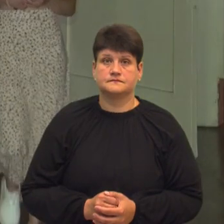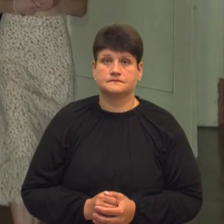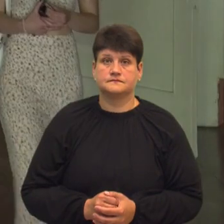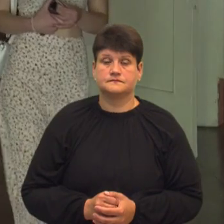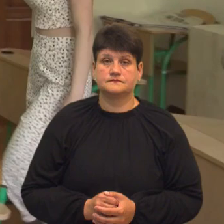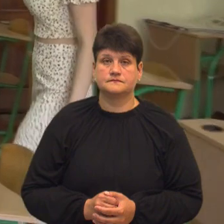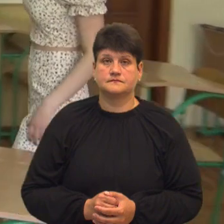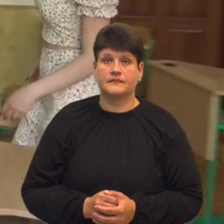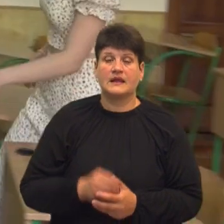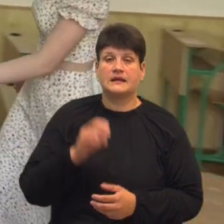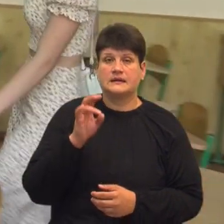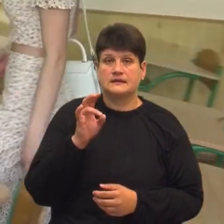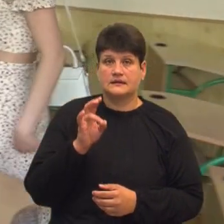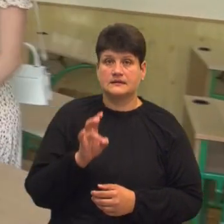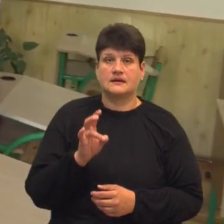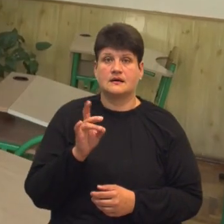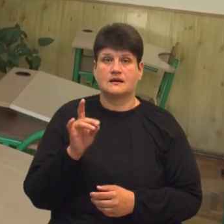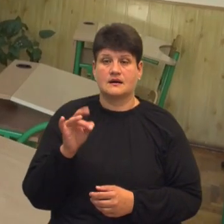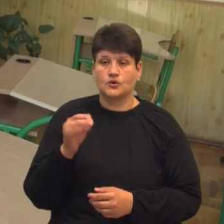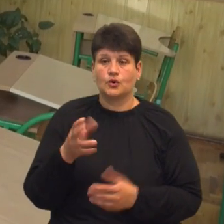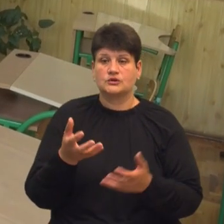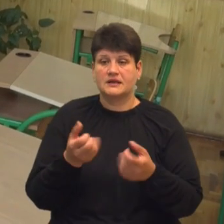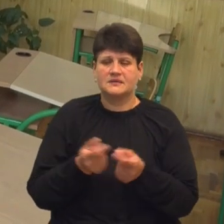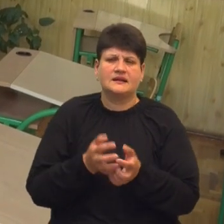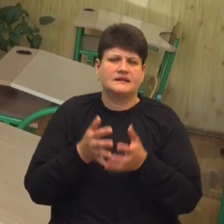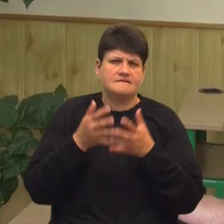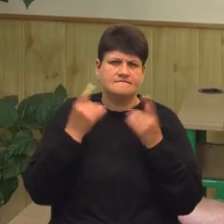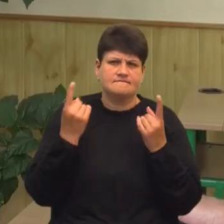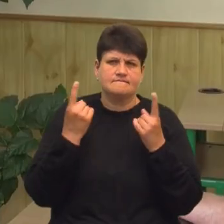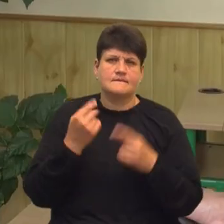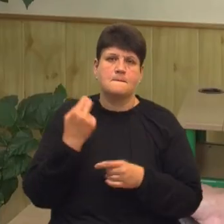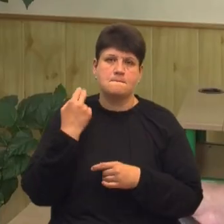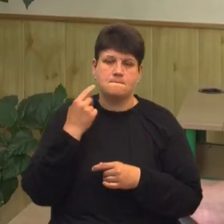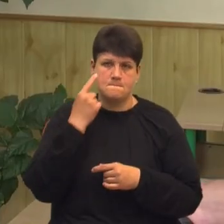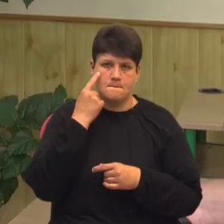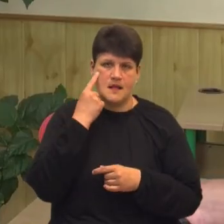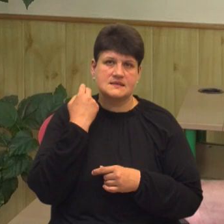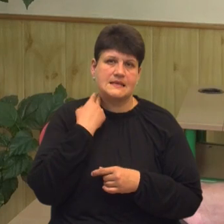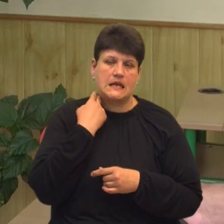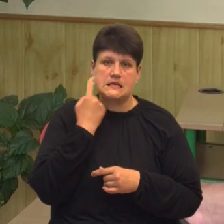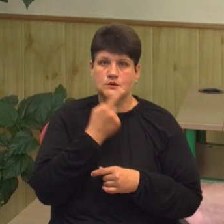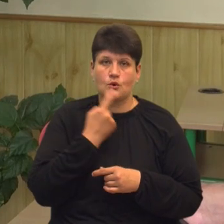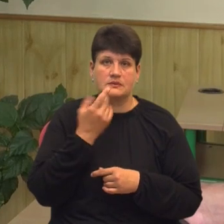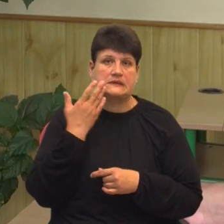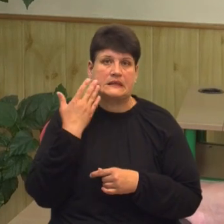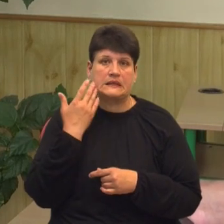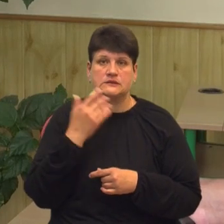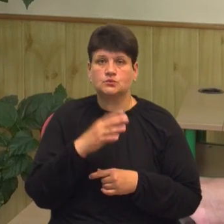Наталія Радіо отримала найвищий бал з англійської мови. Найлегше було, напевно,